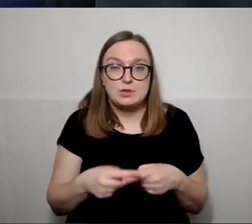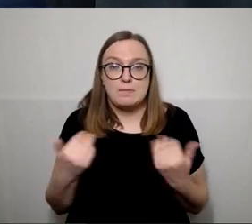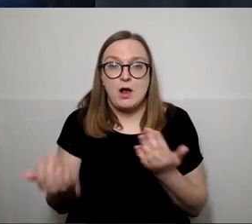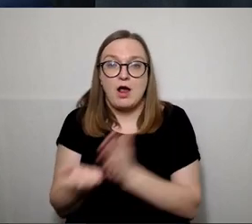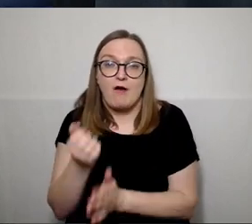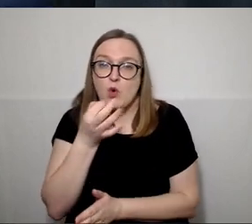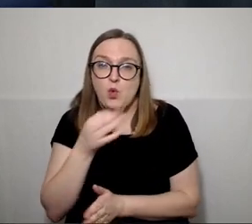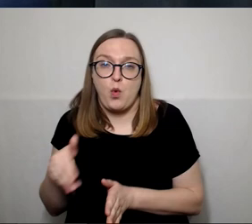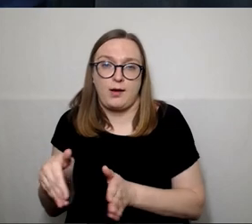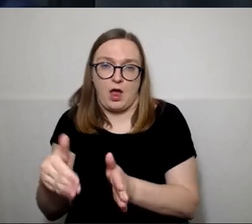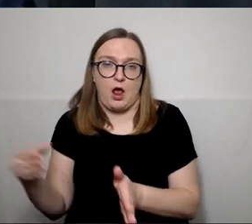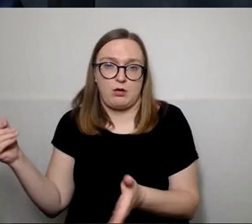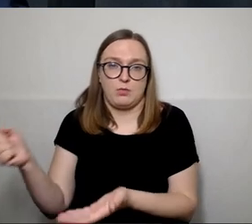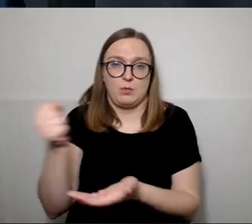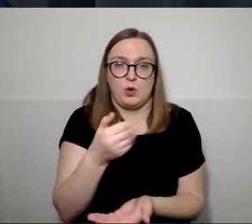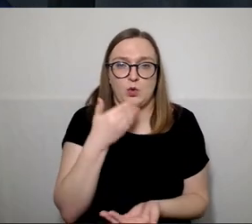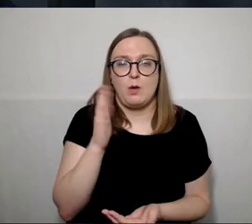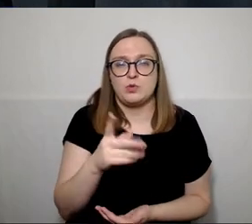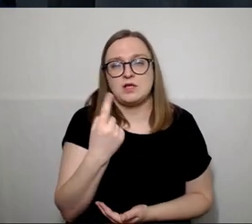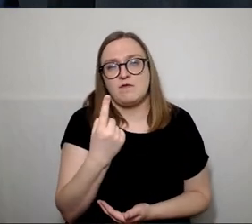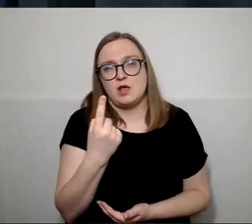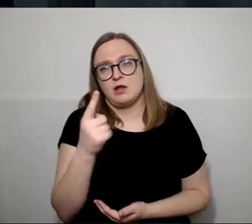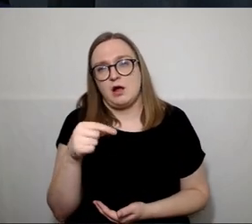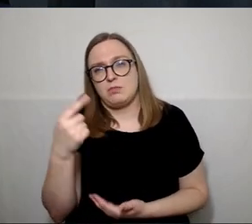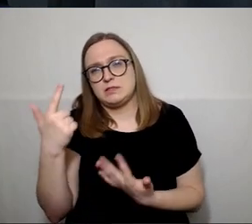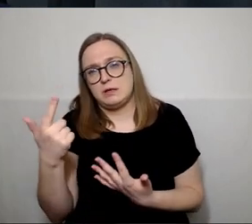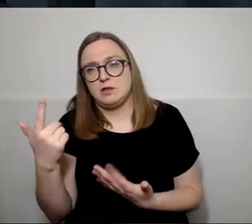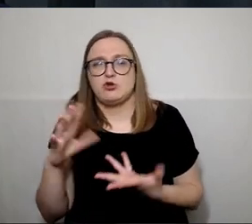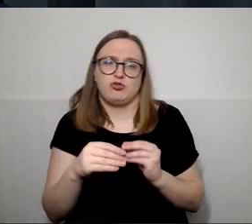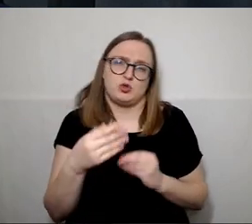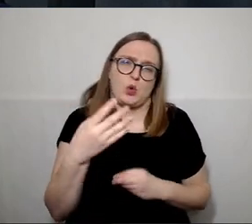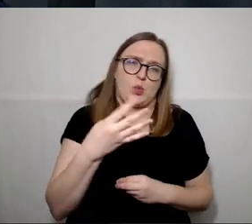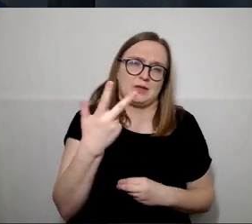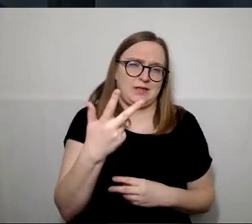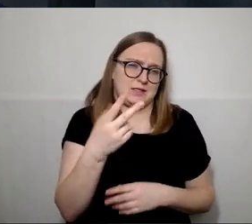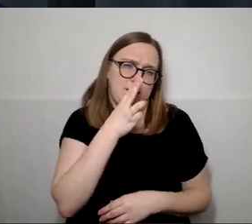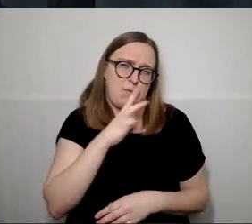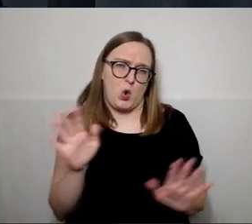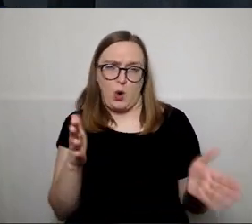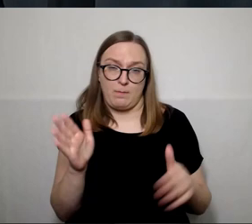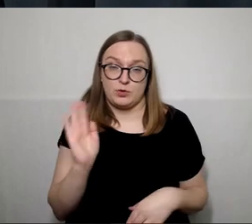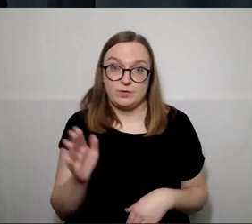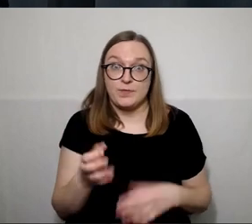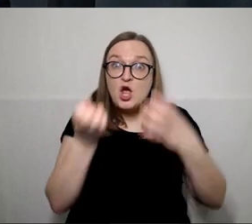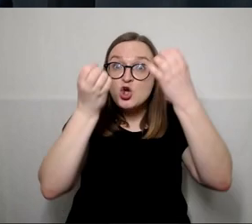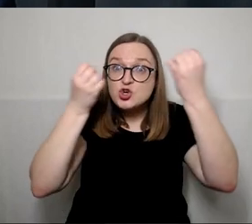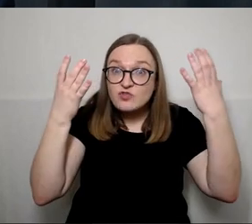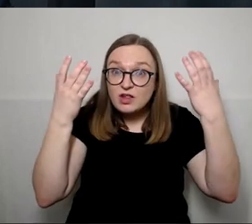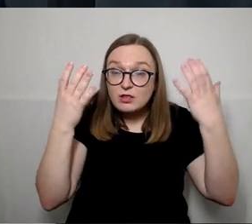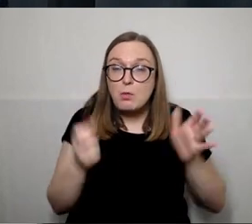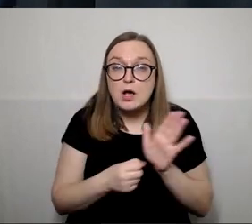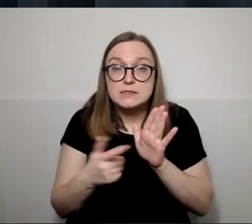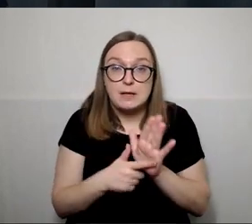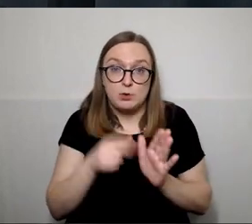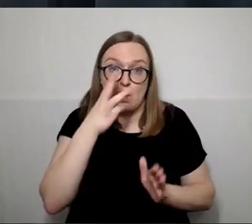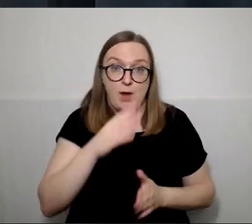kelius, tai vadinas vien septyni, kažkur 43 milijonai. Ir vien švietimas apie 17 milijonų, nei